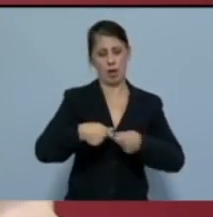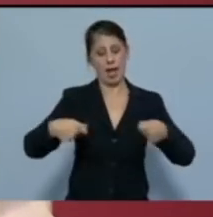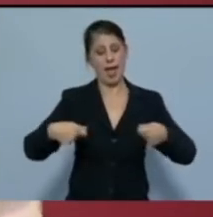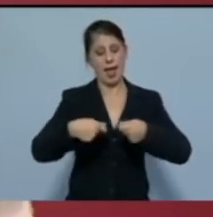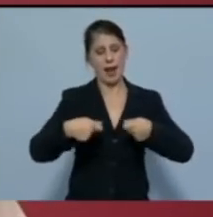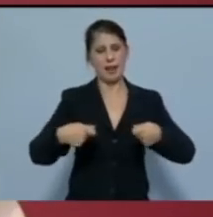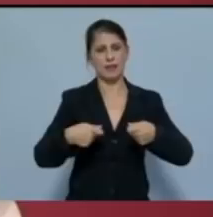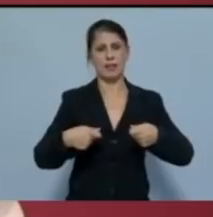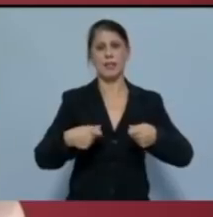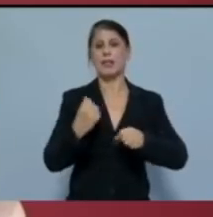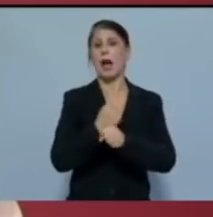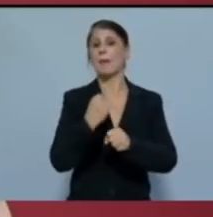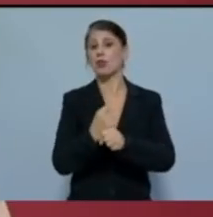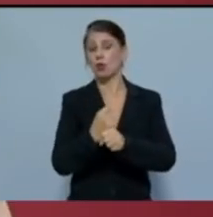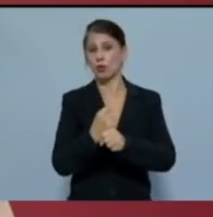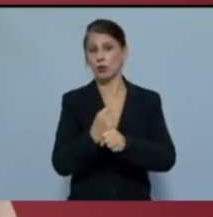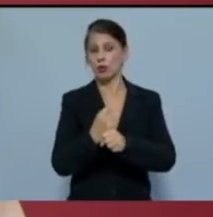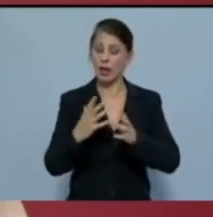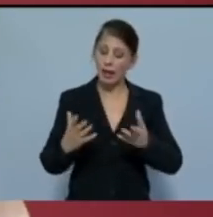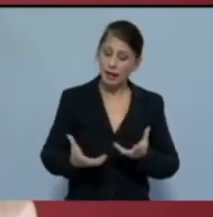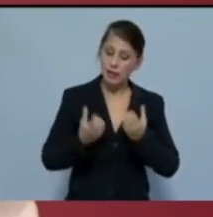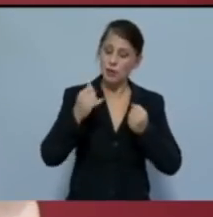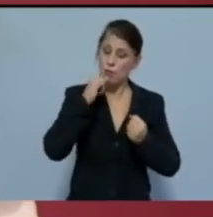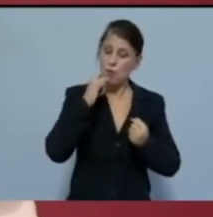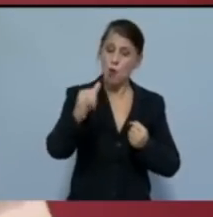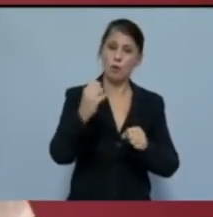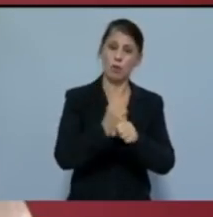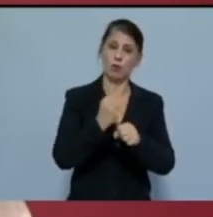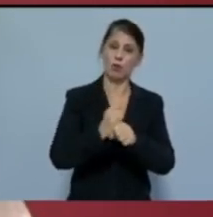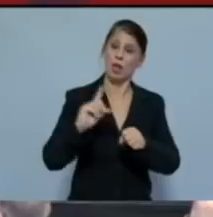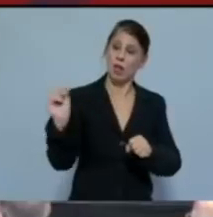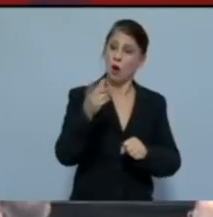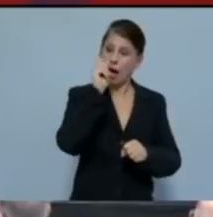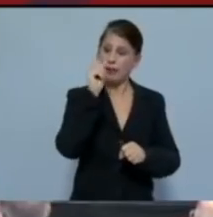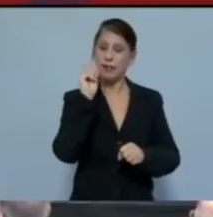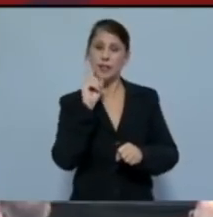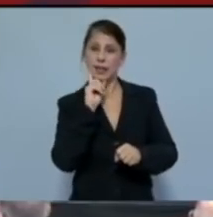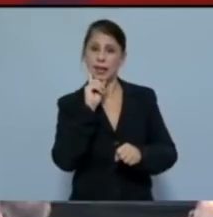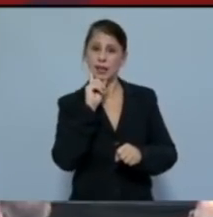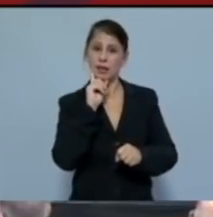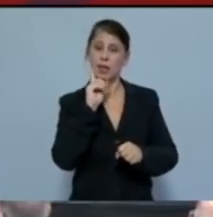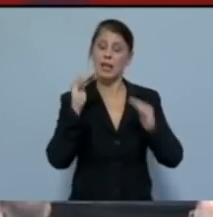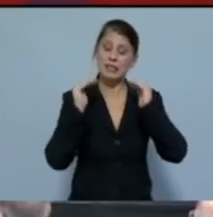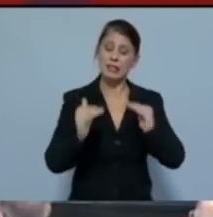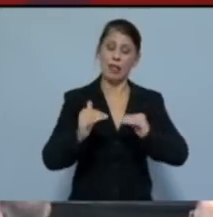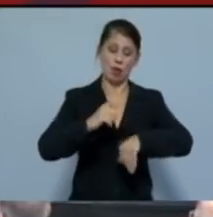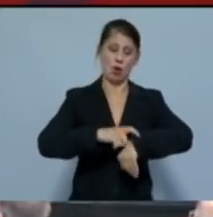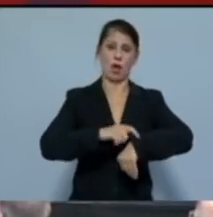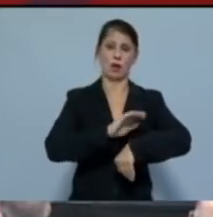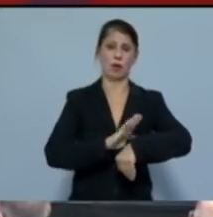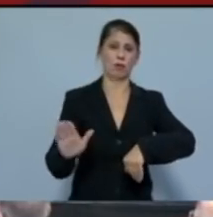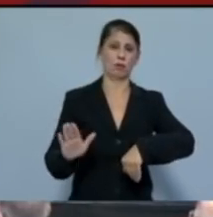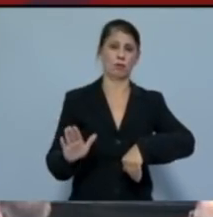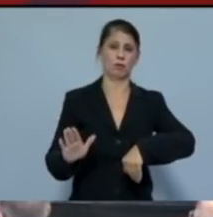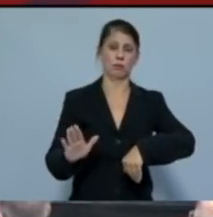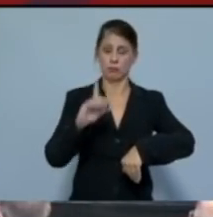απασχόλησης. Τη διασφάλιση μόνιμης δουλειάς για όλους και όλες, με σταθερό ωράριο. Την υποχρεωτική